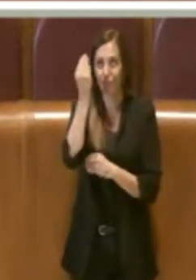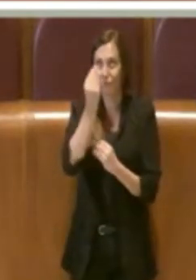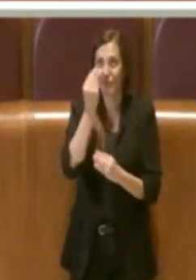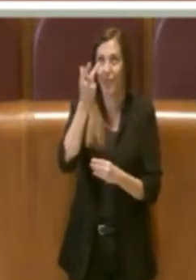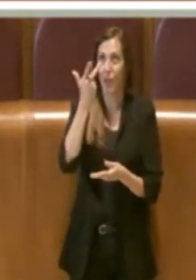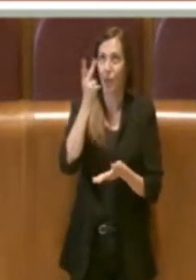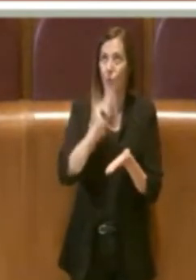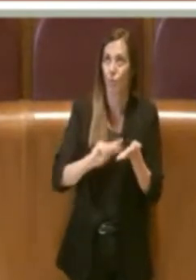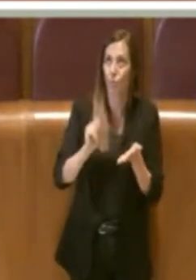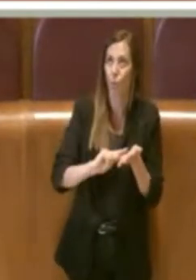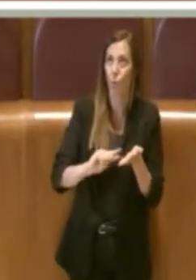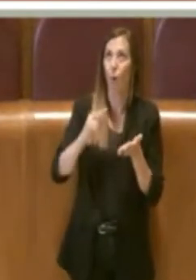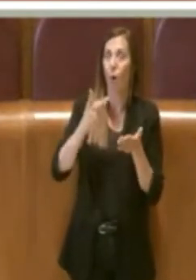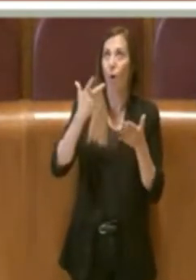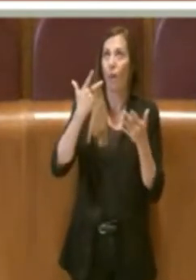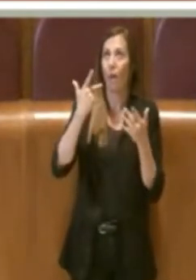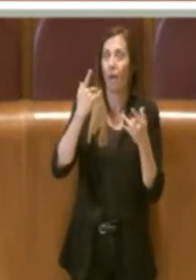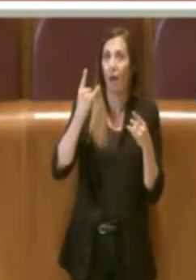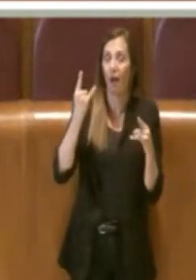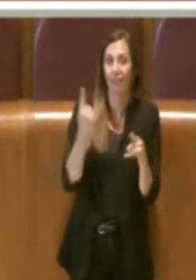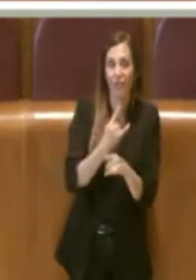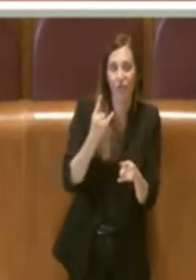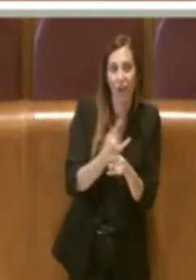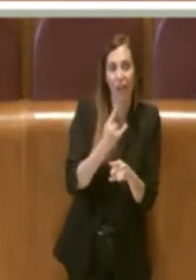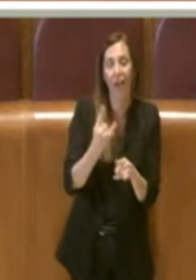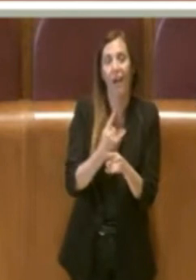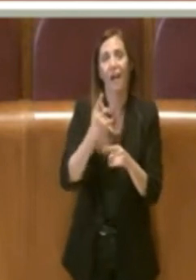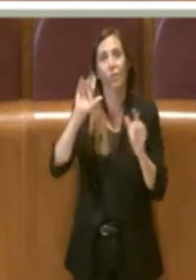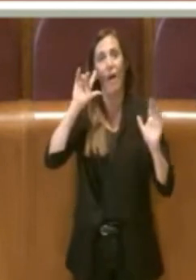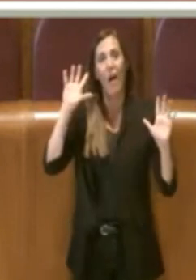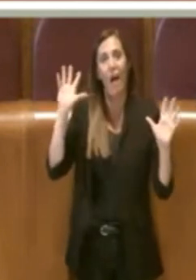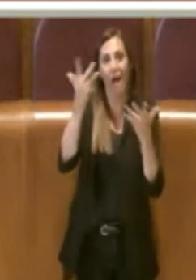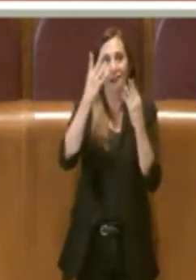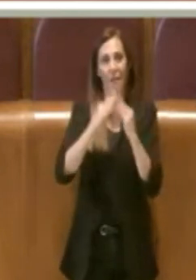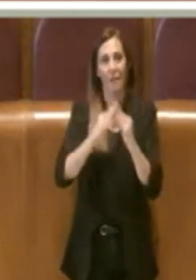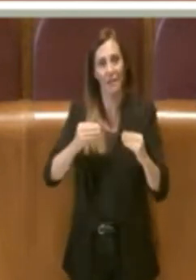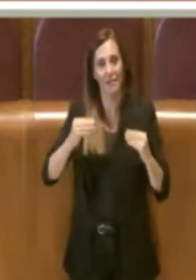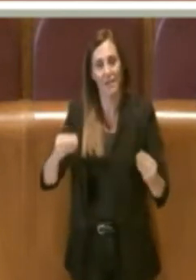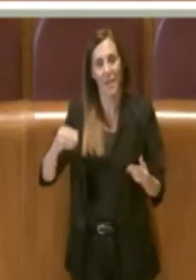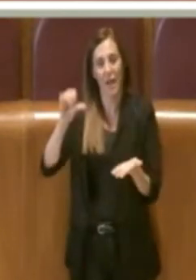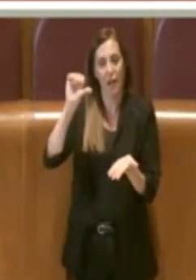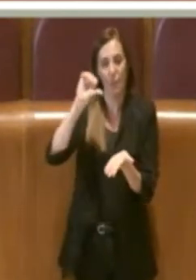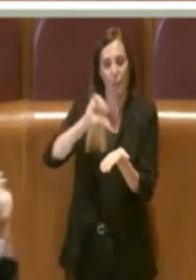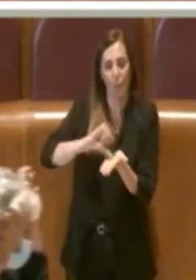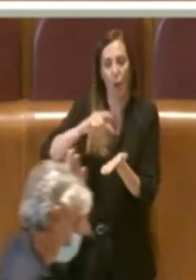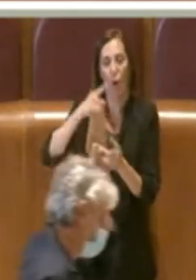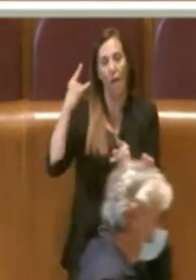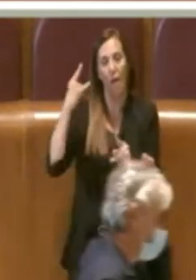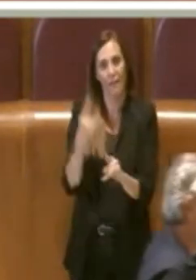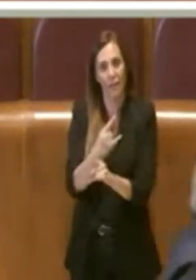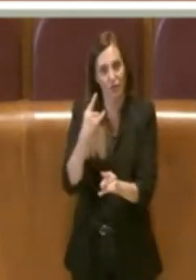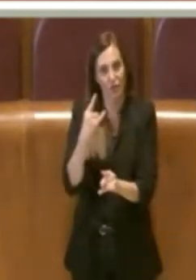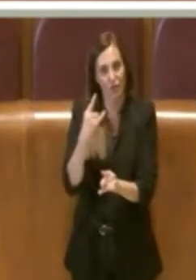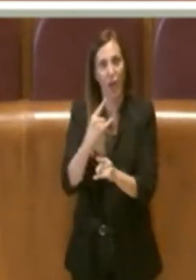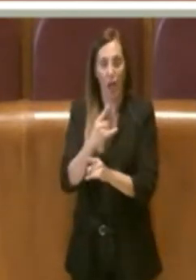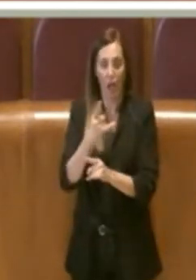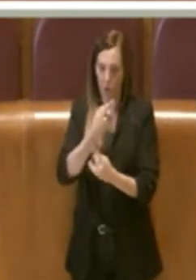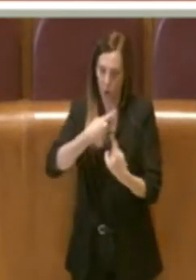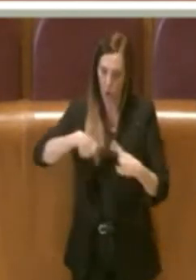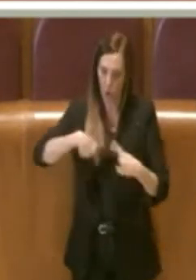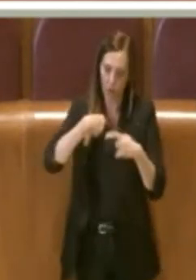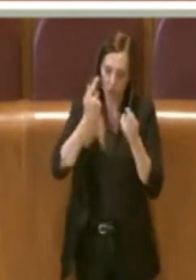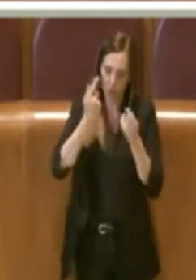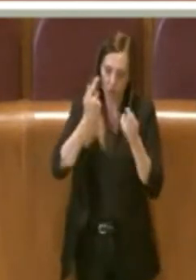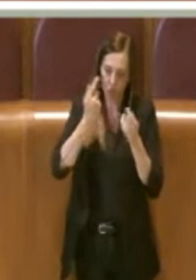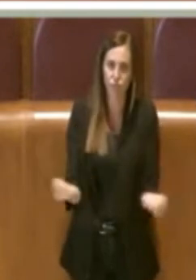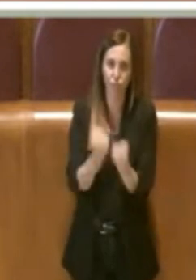delle arti e dei mestieri, alle nostre scuole d'artigianato, ai nostri poli di produzione dell'artigianato, insomma che abbiamo promosso